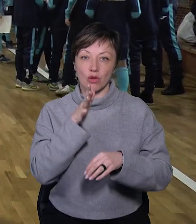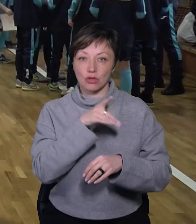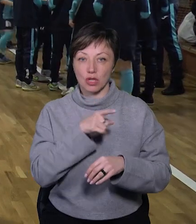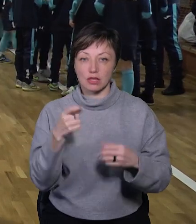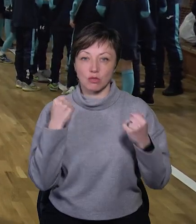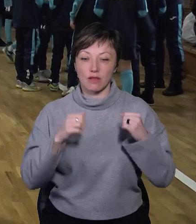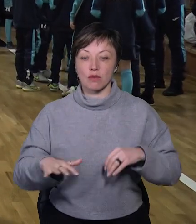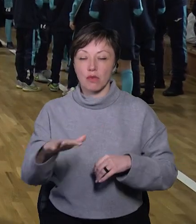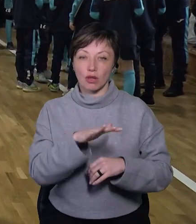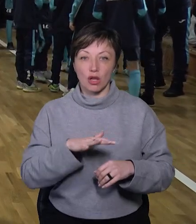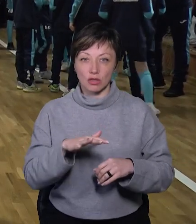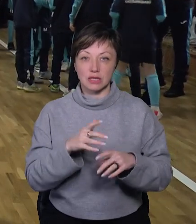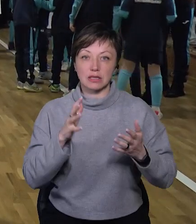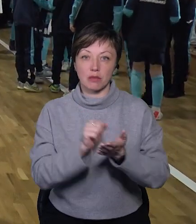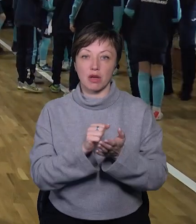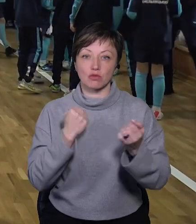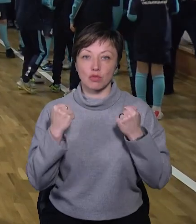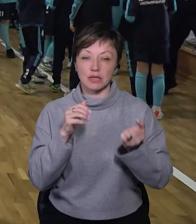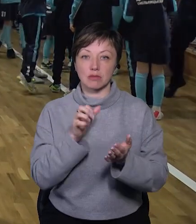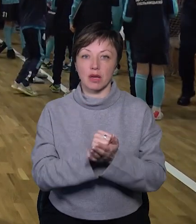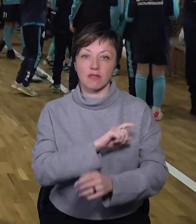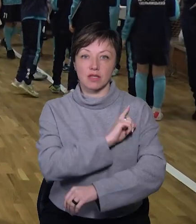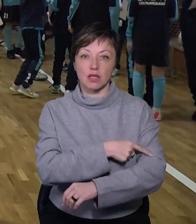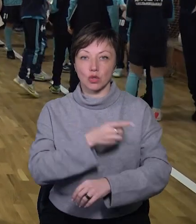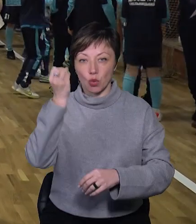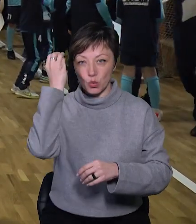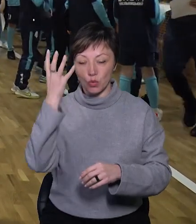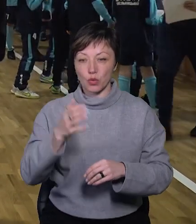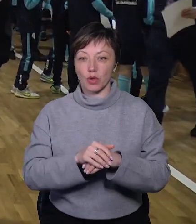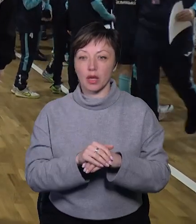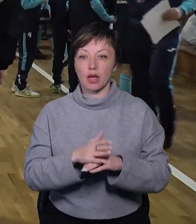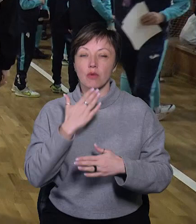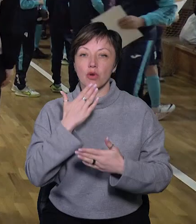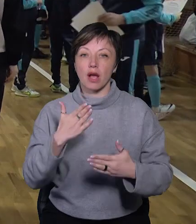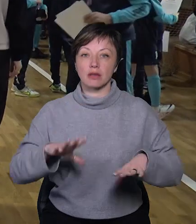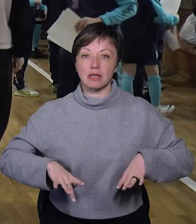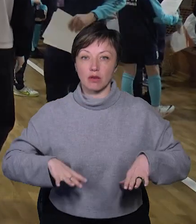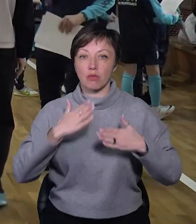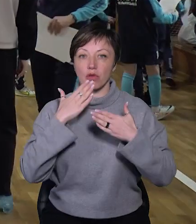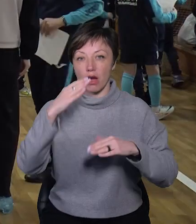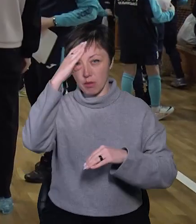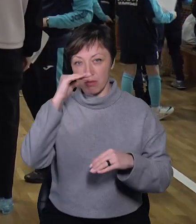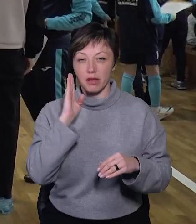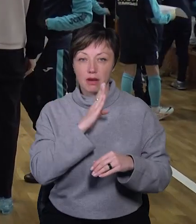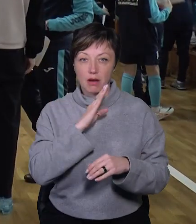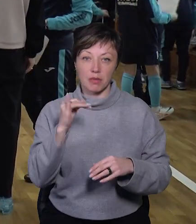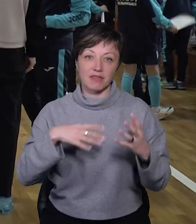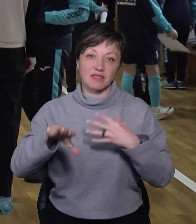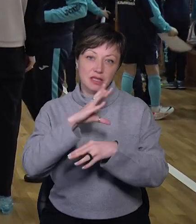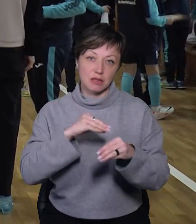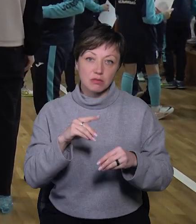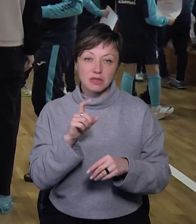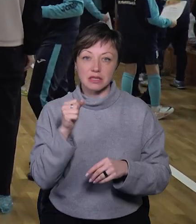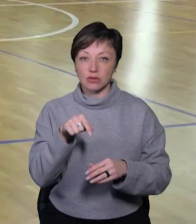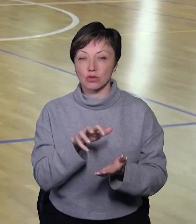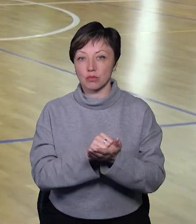спортивному майданчику. Займаються спортом, займаються фізичною культурою. Подяка тренерам, подяка їхнім батькам і всім їм за те,